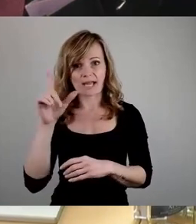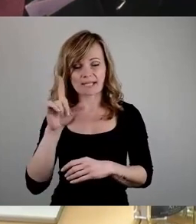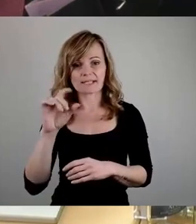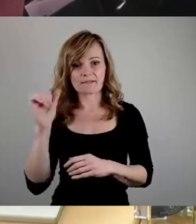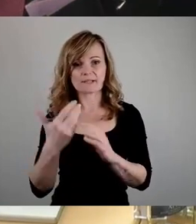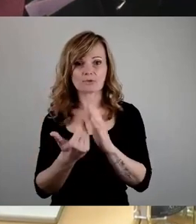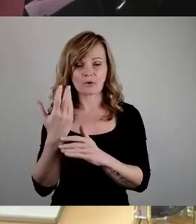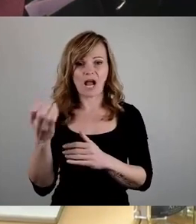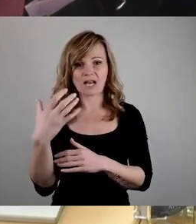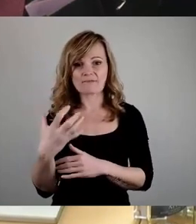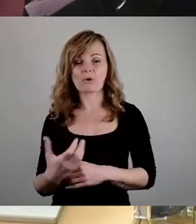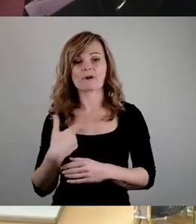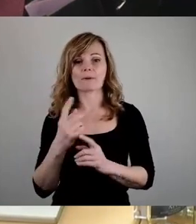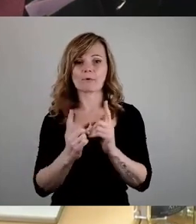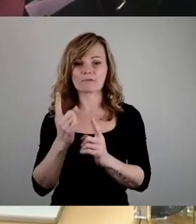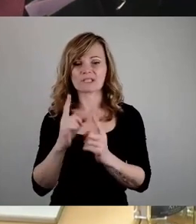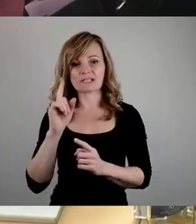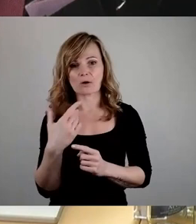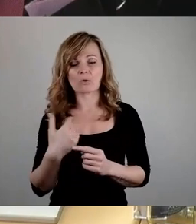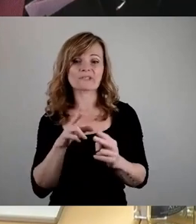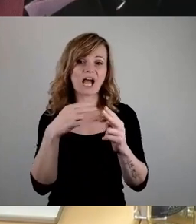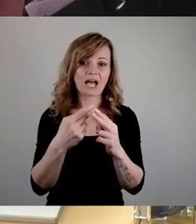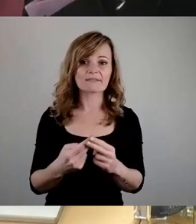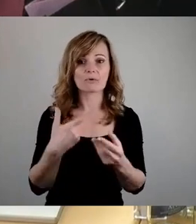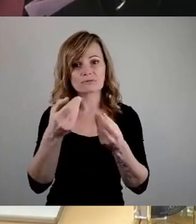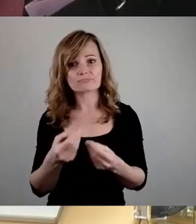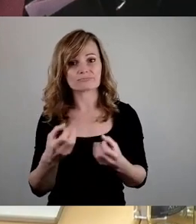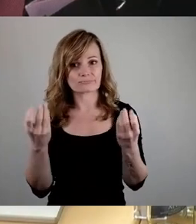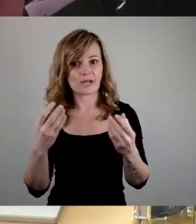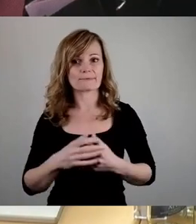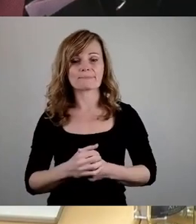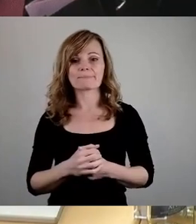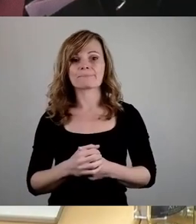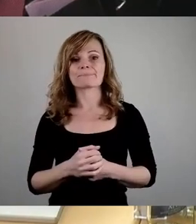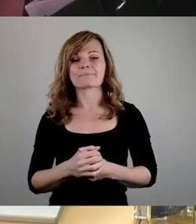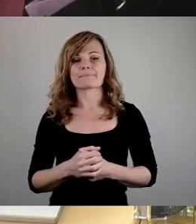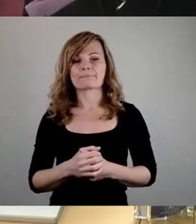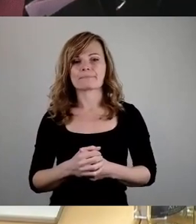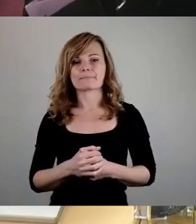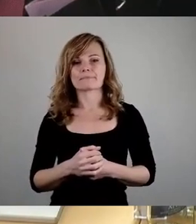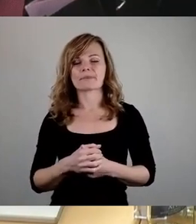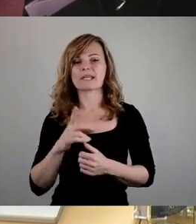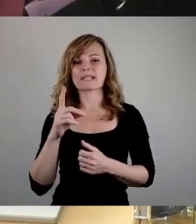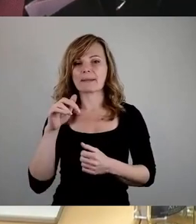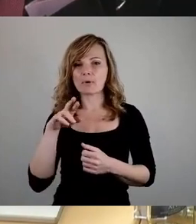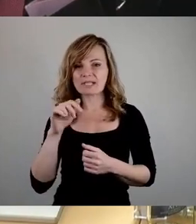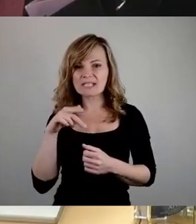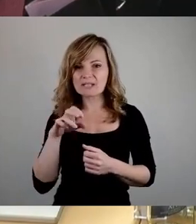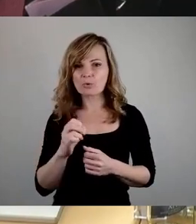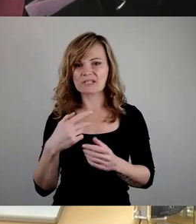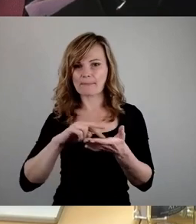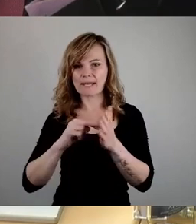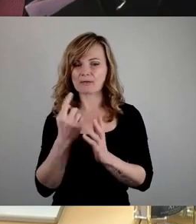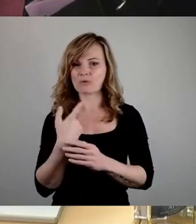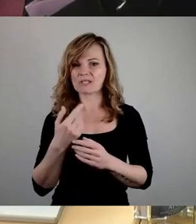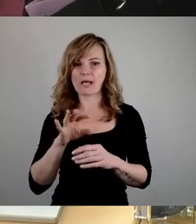Anwürfe kommen. Das provoziert natürlich dann auch, dass man dazu nochmal Stellung nimmt. Er hat von angeblichen Deportationsplänen unserer Partei gesprochen, die so in keinster